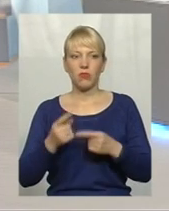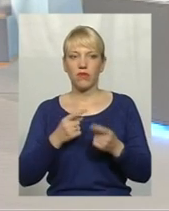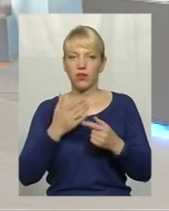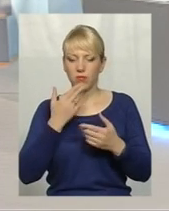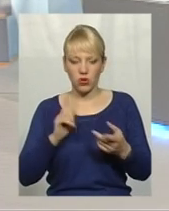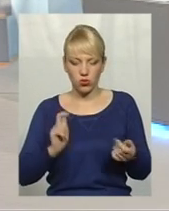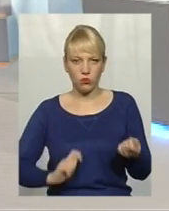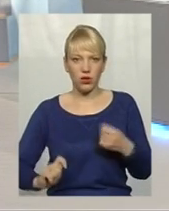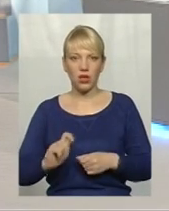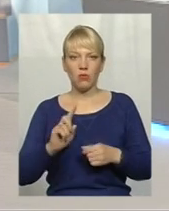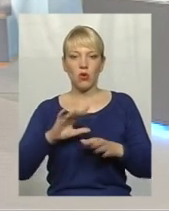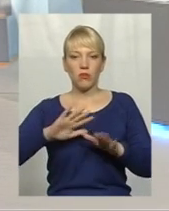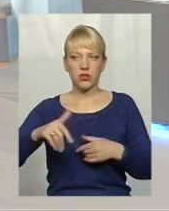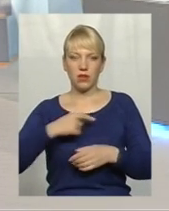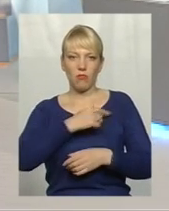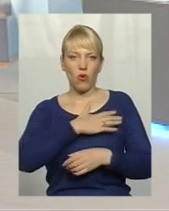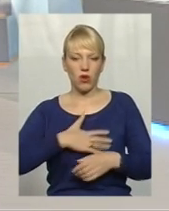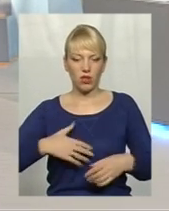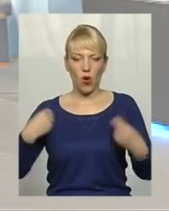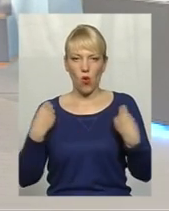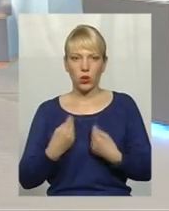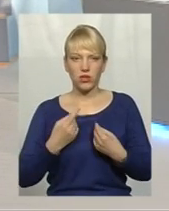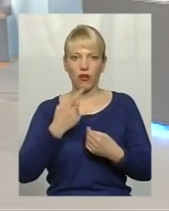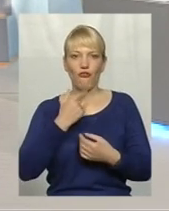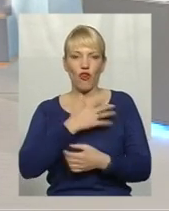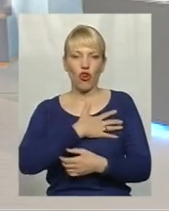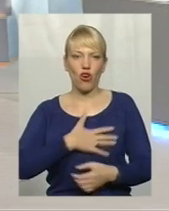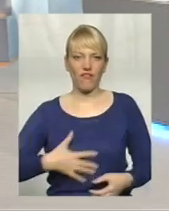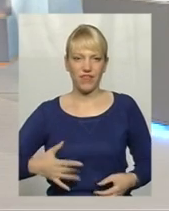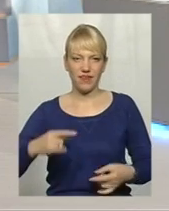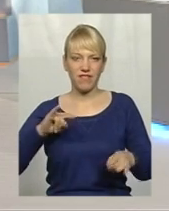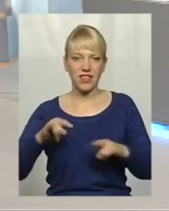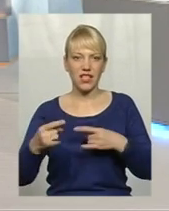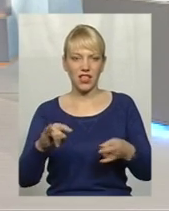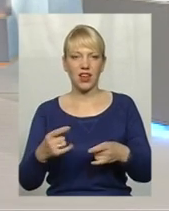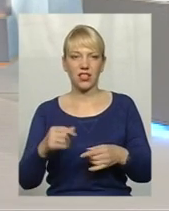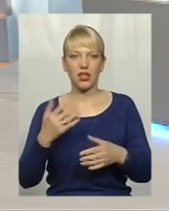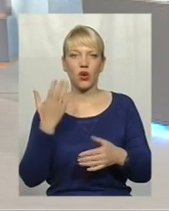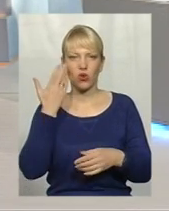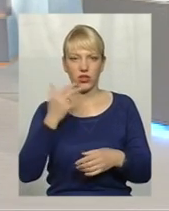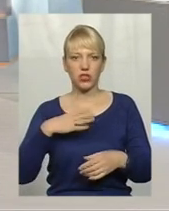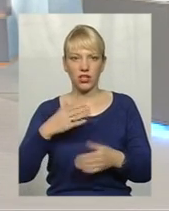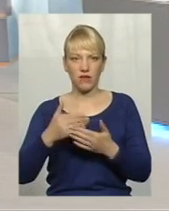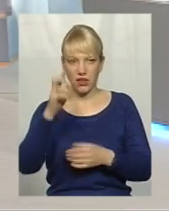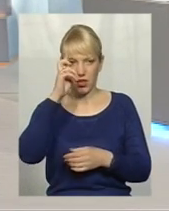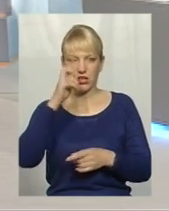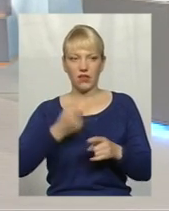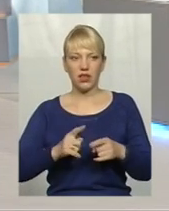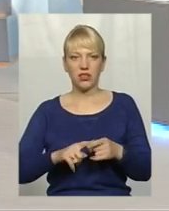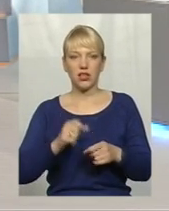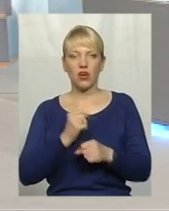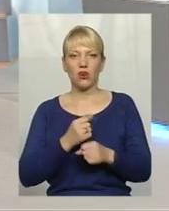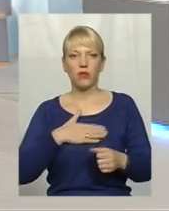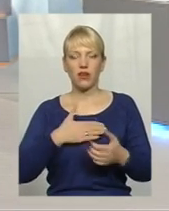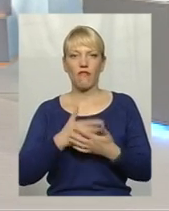що передягнутися, бо після поранення одяг в крові або в дирах, і, звичайно, поки дочекатись від держави, це роблять